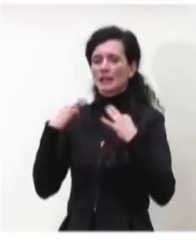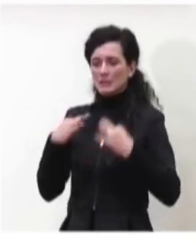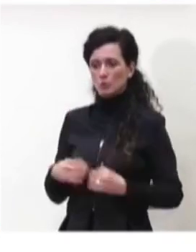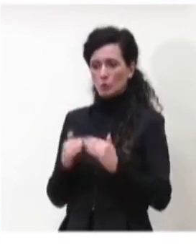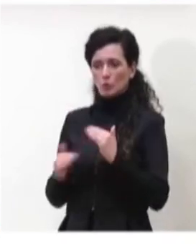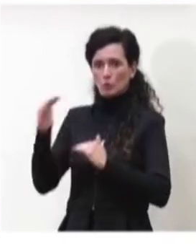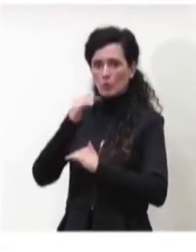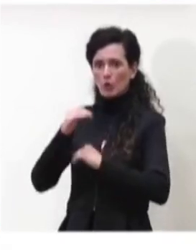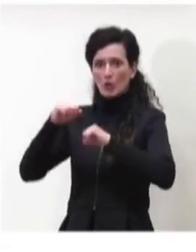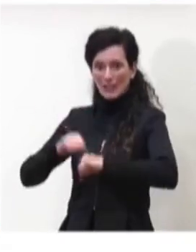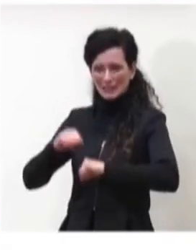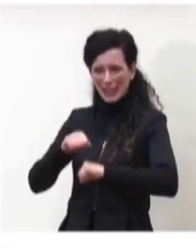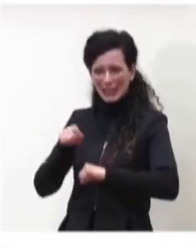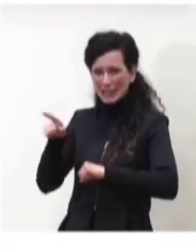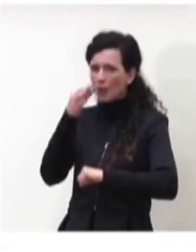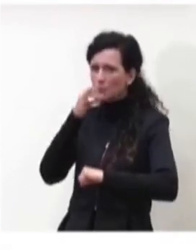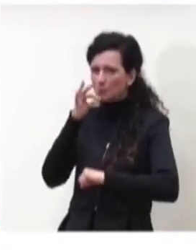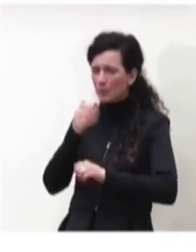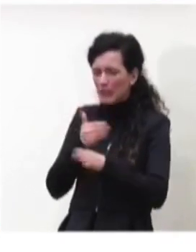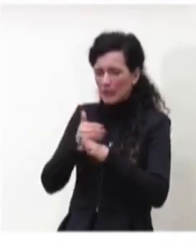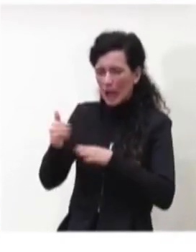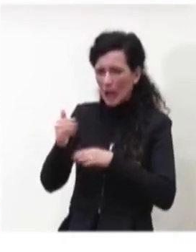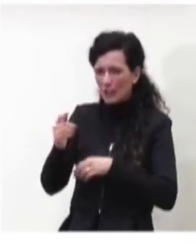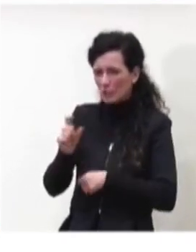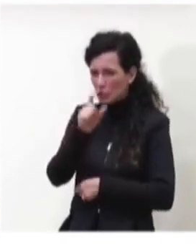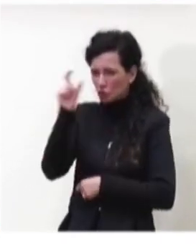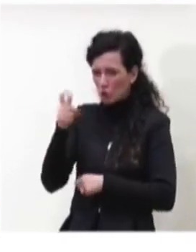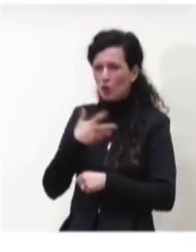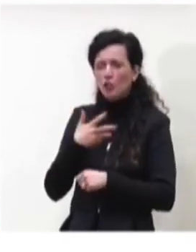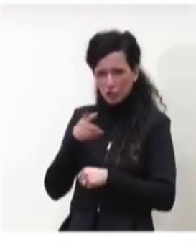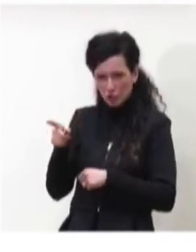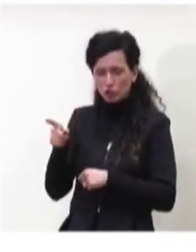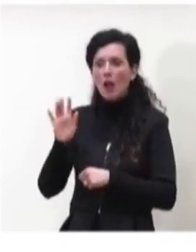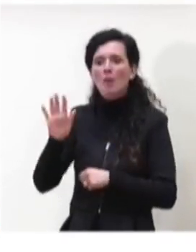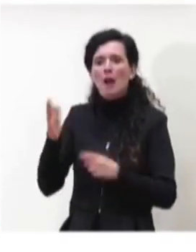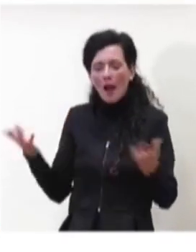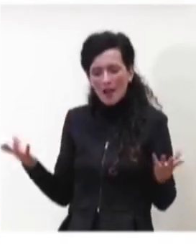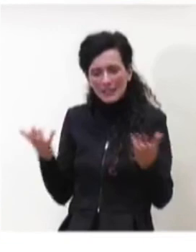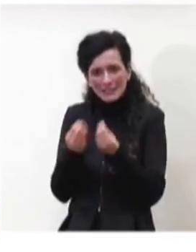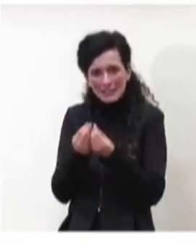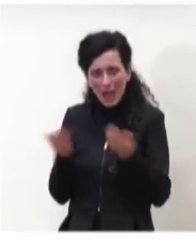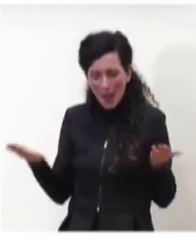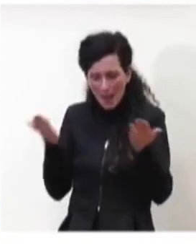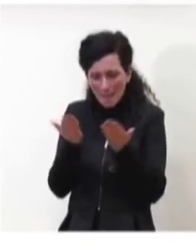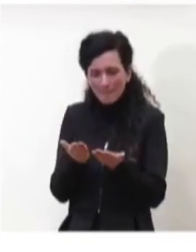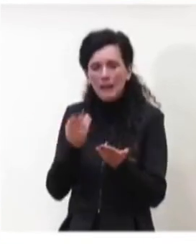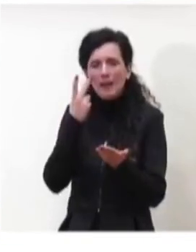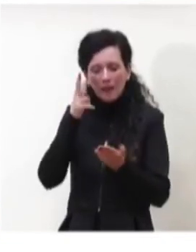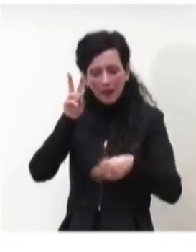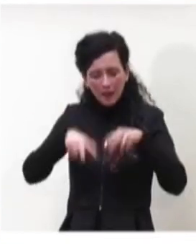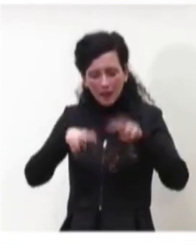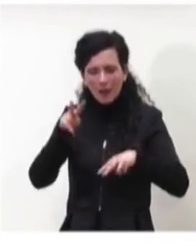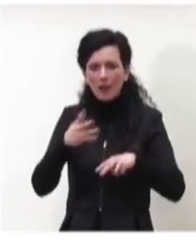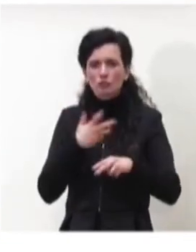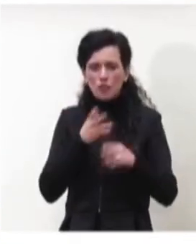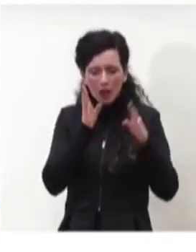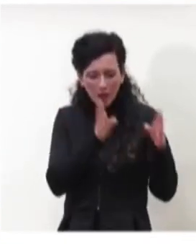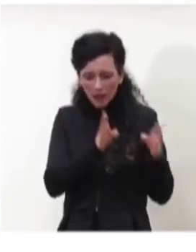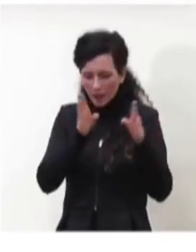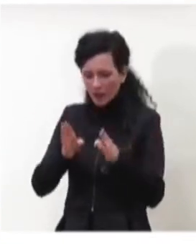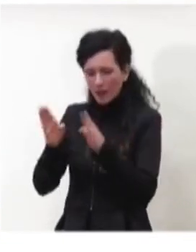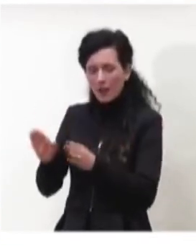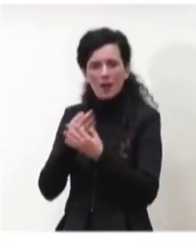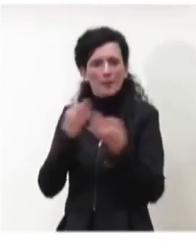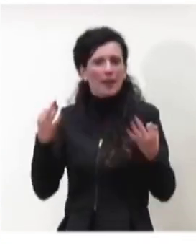un ritardo di qualche giorno ma che sostanzialmente poi consolida i dati caso per caso. La seconda